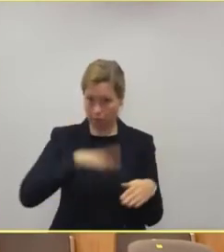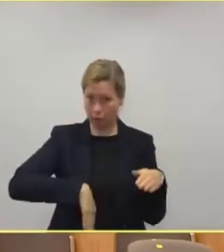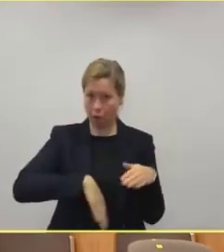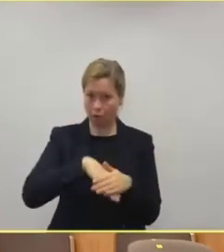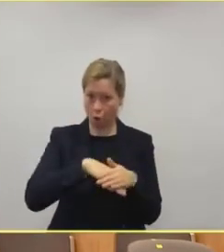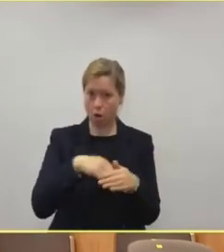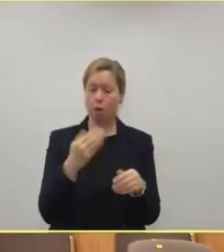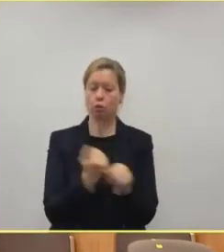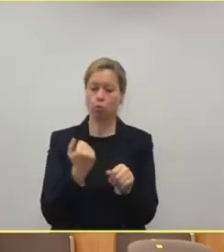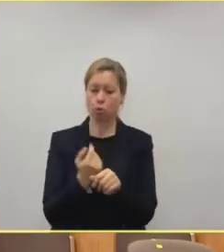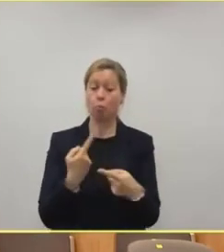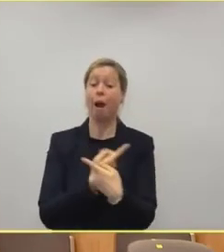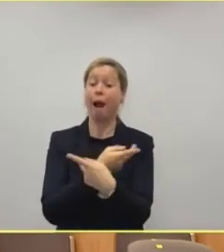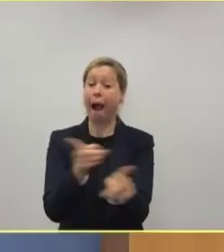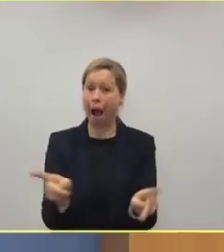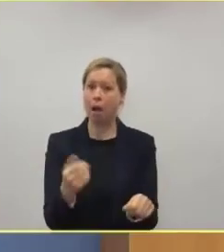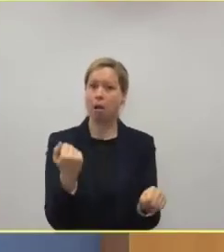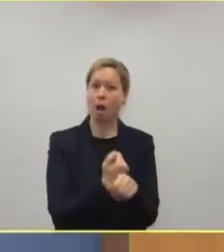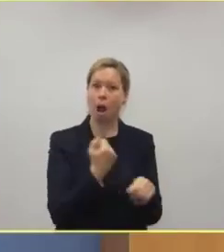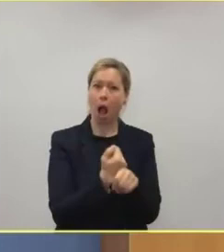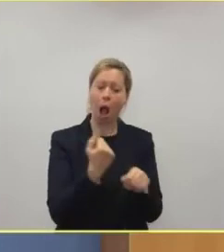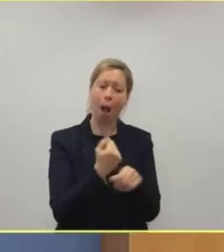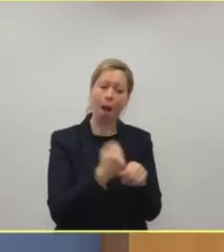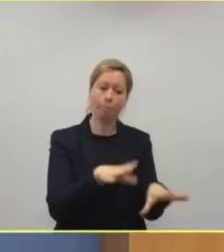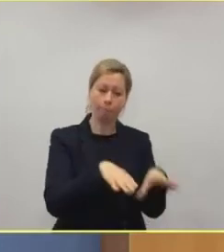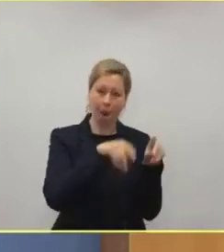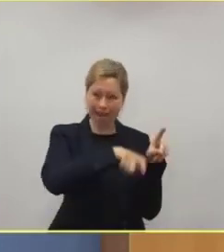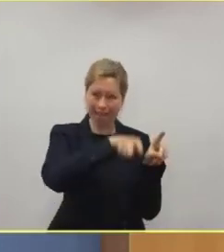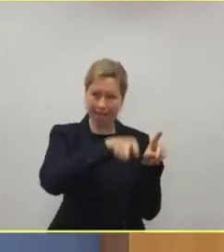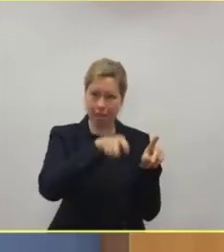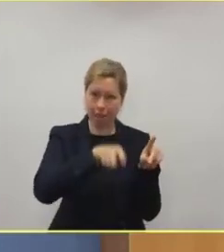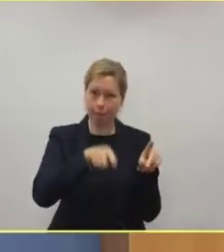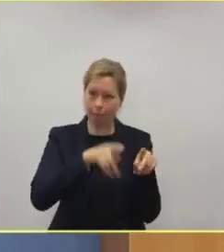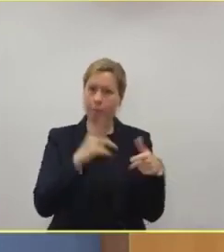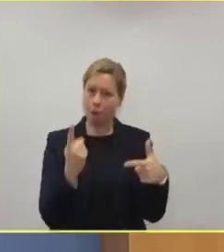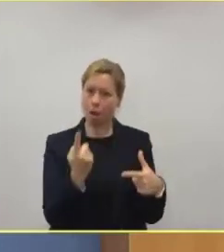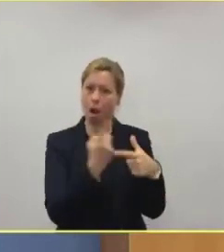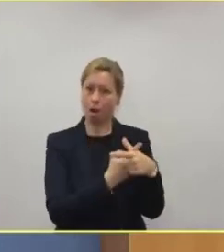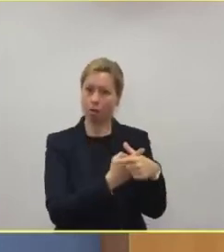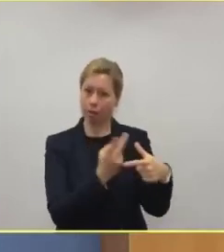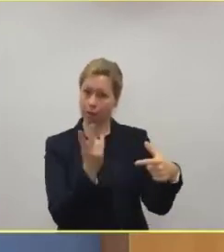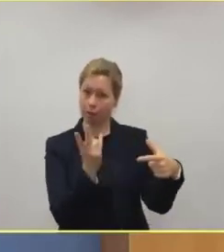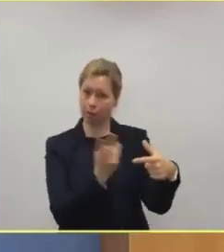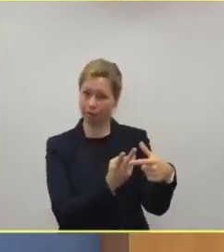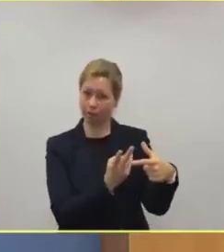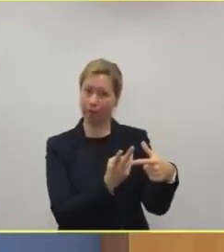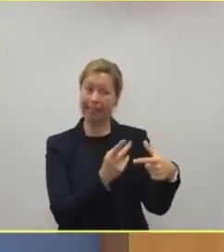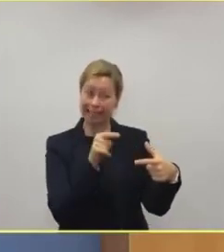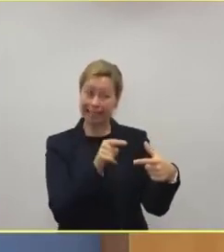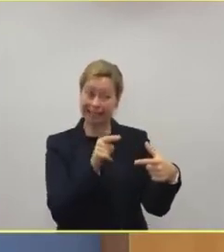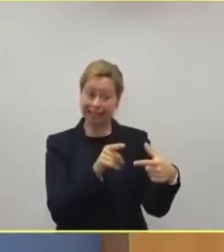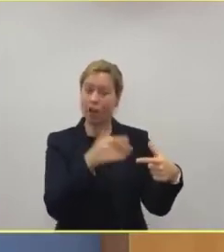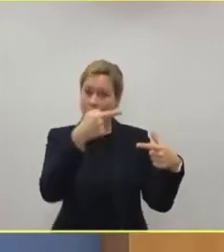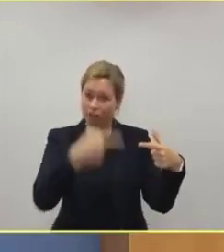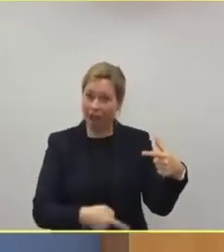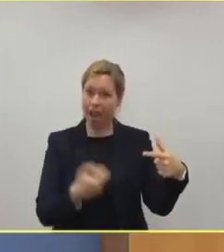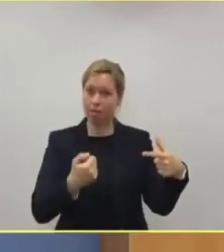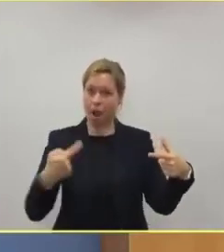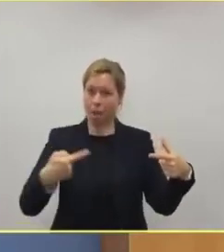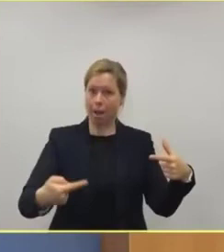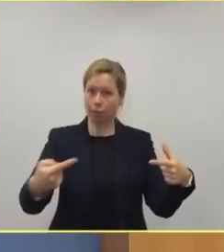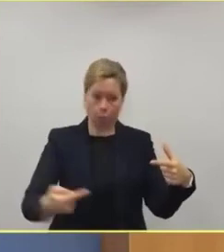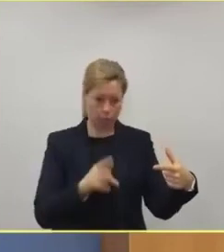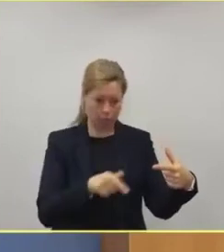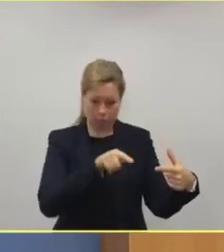die 14 Tage in Quarantäne ist, auch im Arbeitsprozess fehlt. Das heißt, das hat ja auch gesellschaftliche Auswirkungen, die man auch bedenken muss.